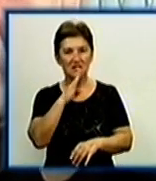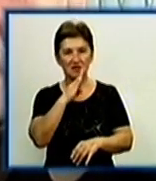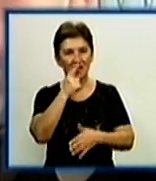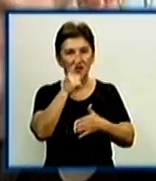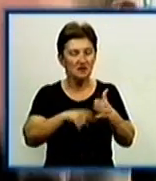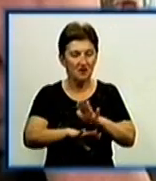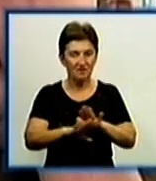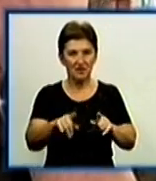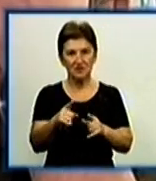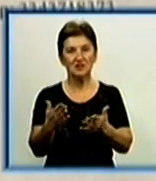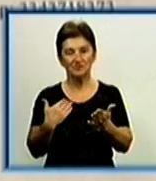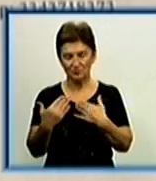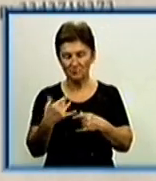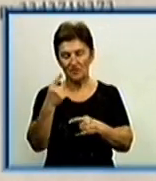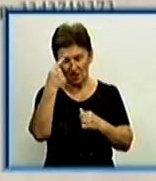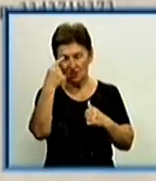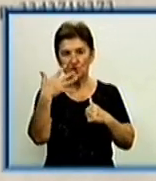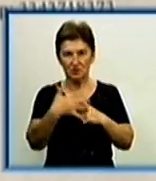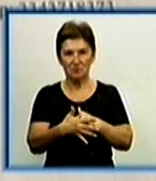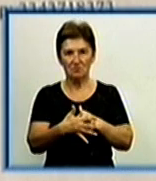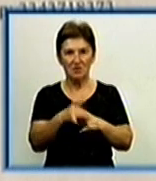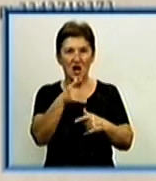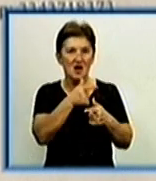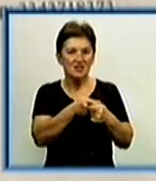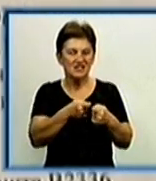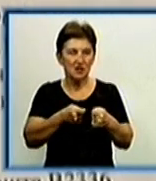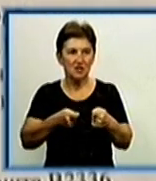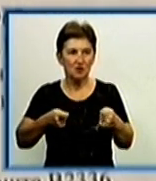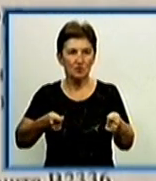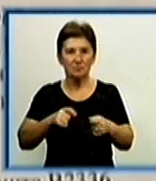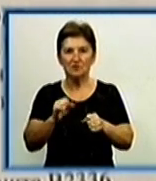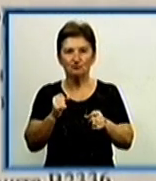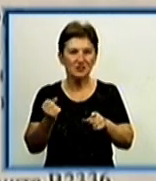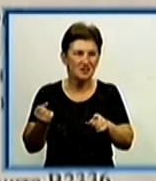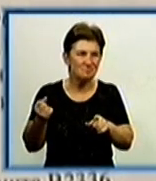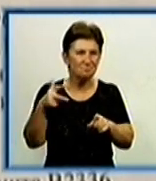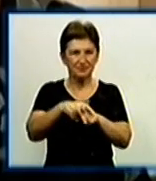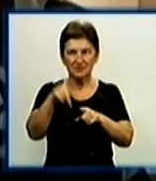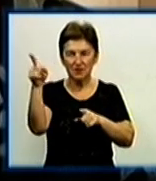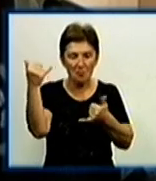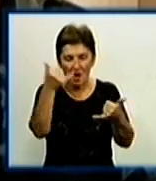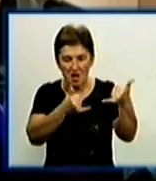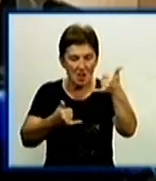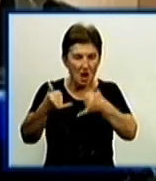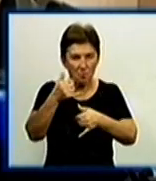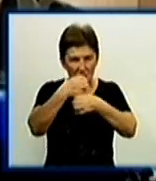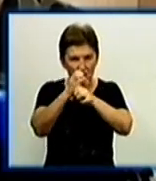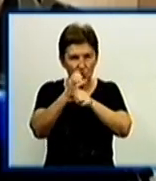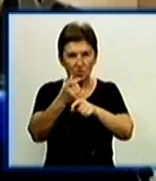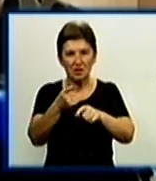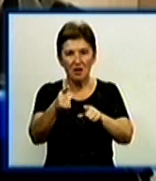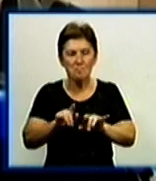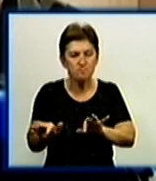своїх синів, ставляться зрозуміння. Затримку експертизи ж пояснюють завантаженістю клінічних лабораторій. Це процес дуже такий